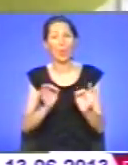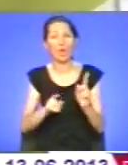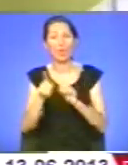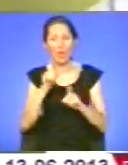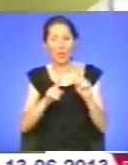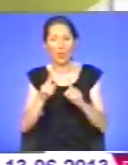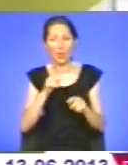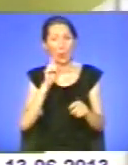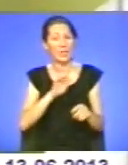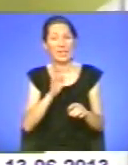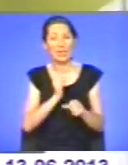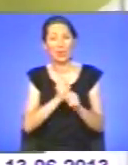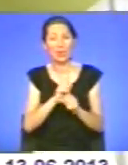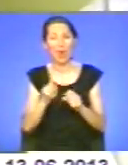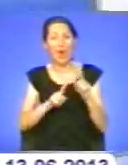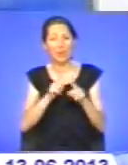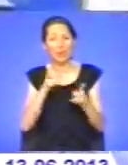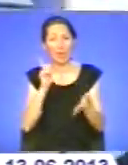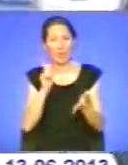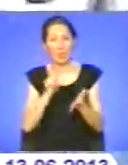робитись для людей, щоб таких випадків не було.